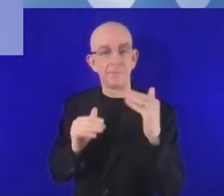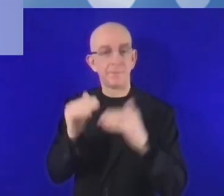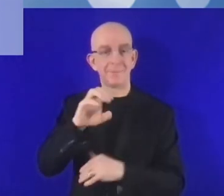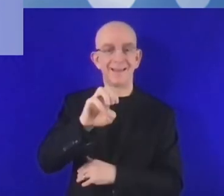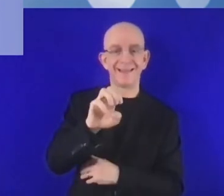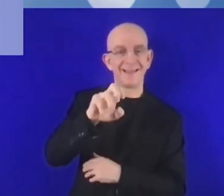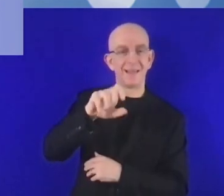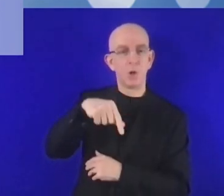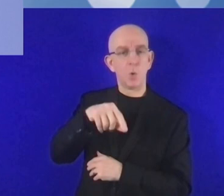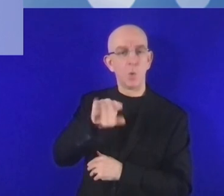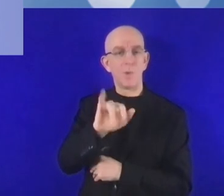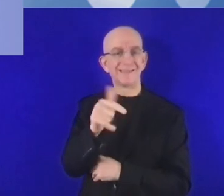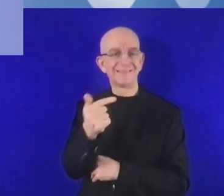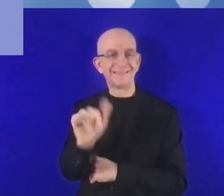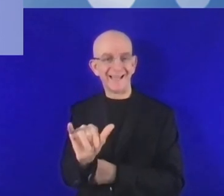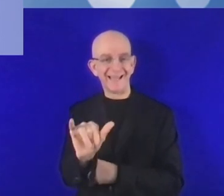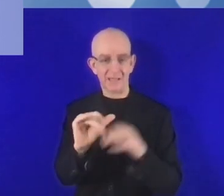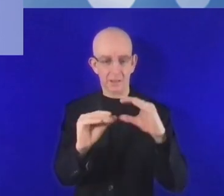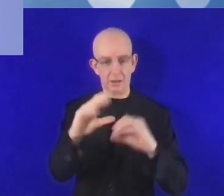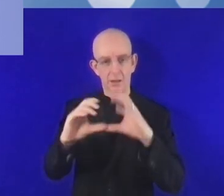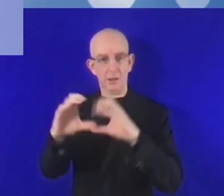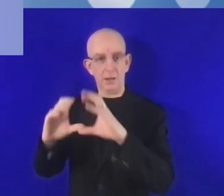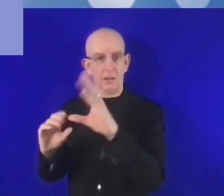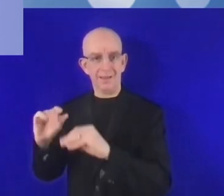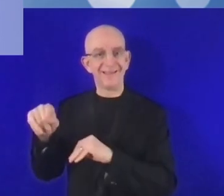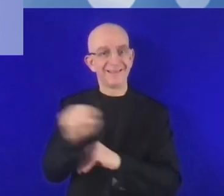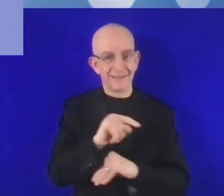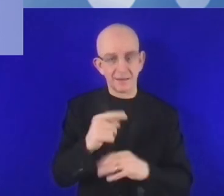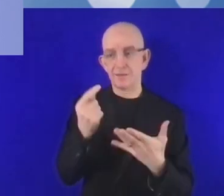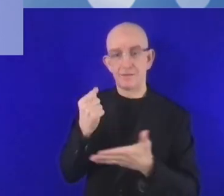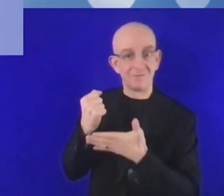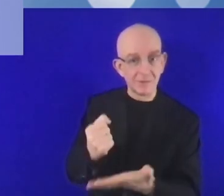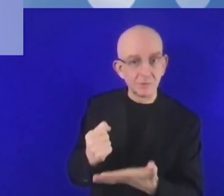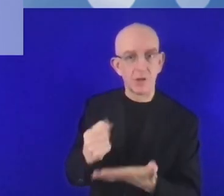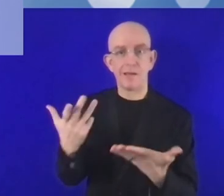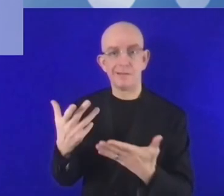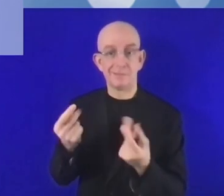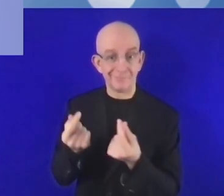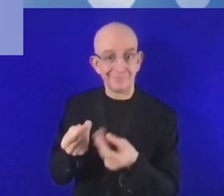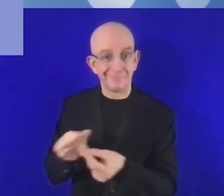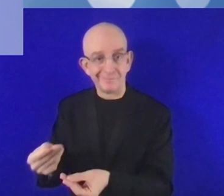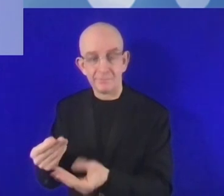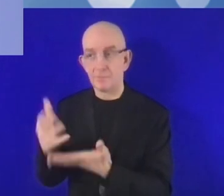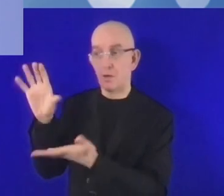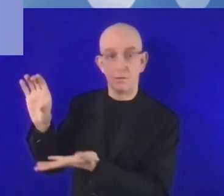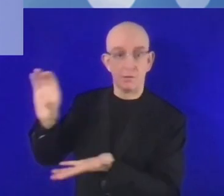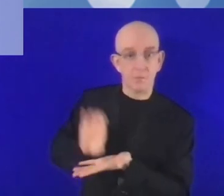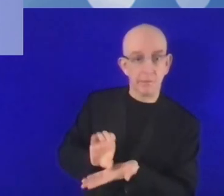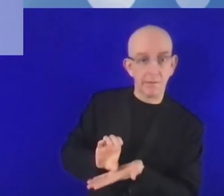رأس المال العالي المخاطر هي أدوات تدعمها بشكل مفيد